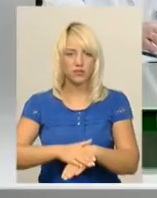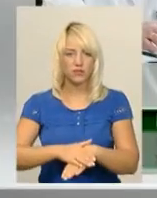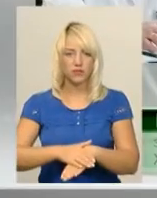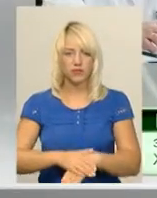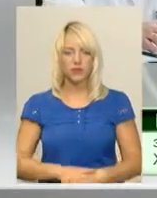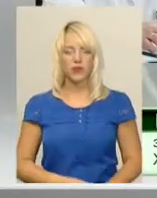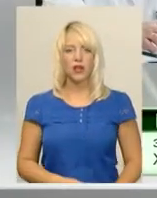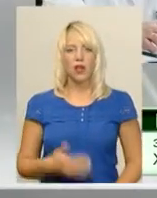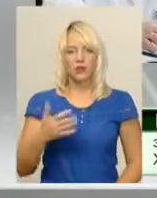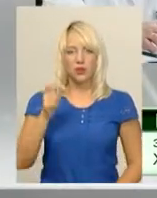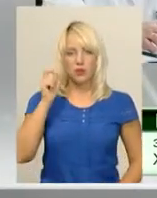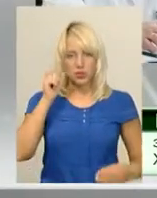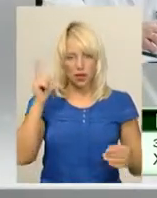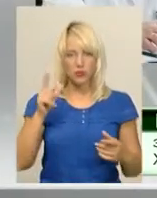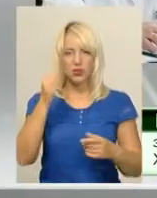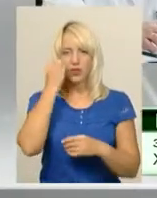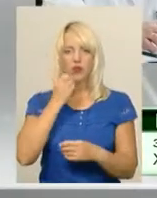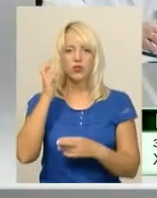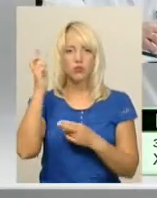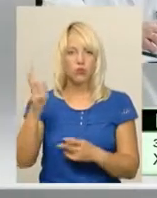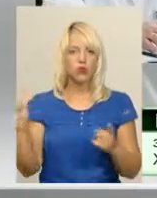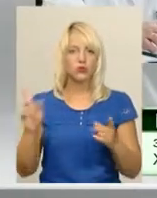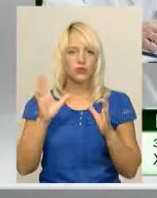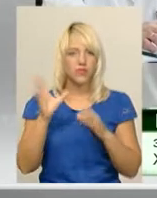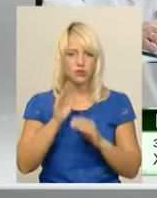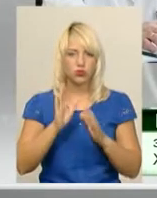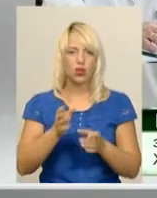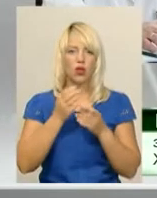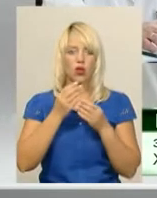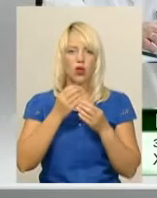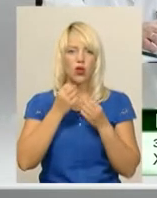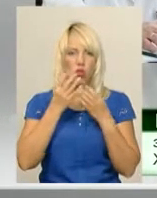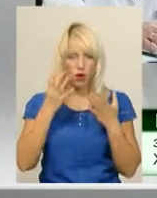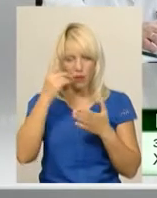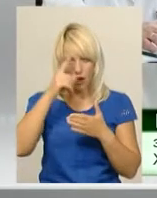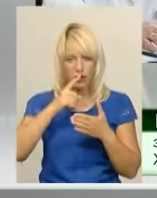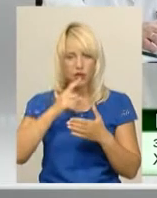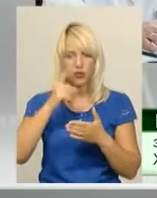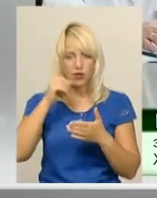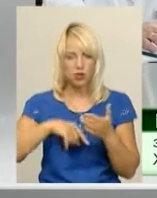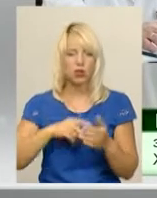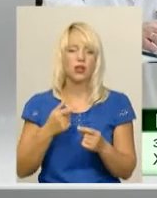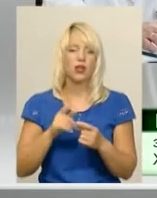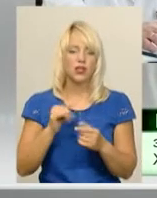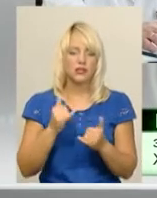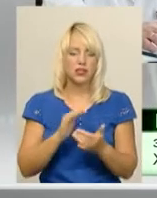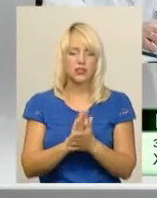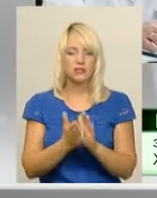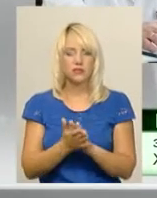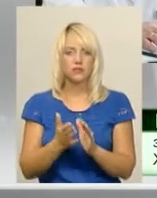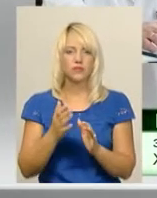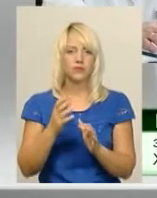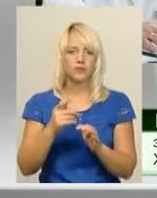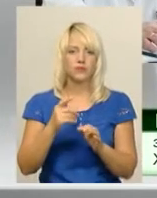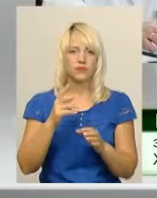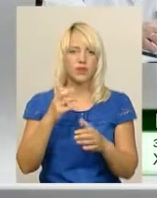Прийшла до тями, дякувати Богу, сподіваємося, що буде все нормально. Зараз пекає, в реанімації треба. Стан важкий, в реанімації середні важкість